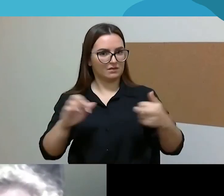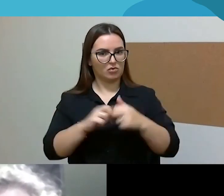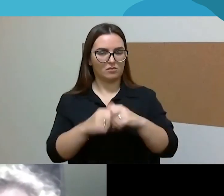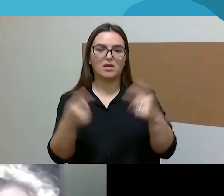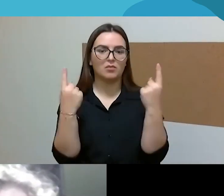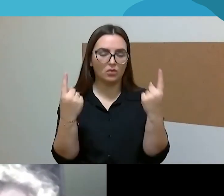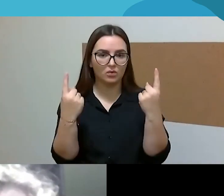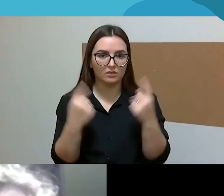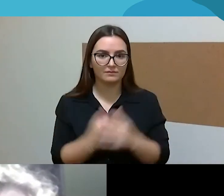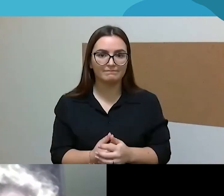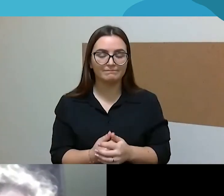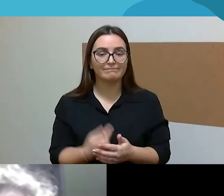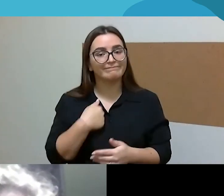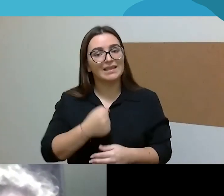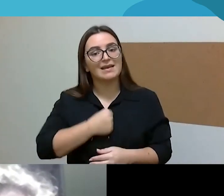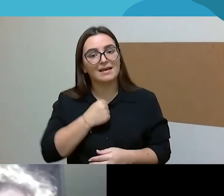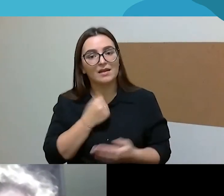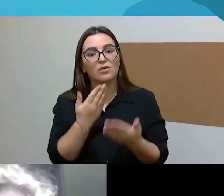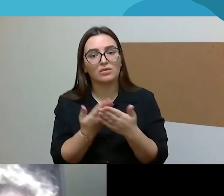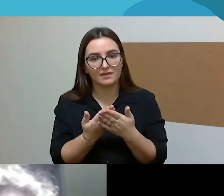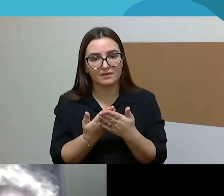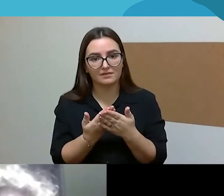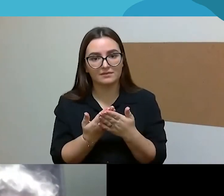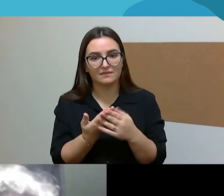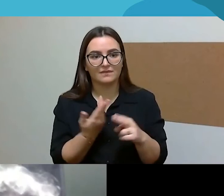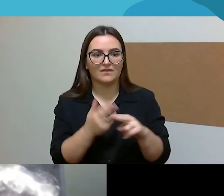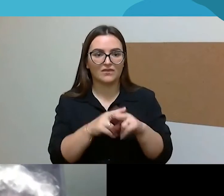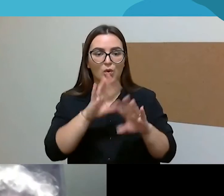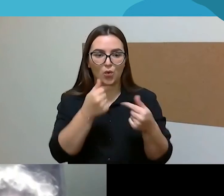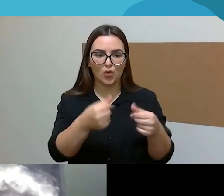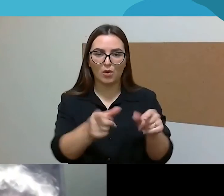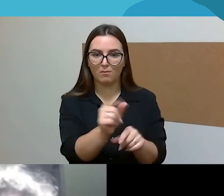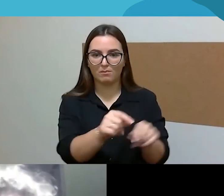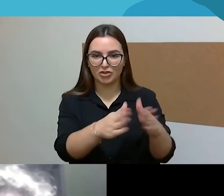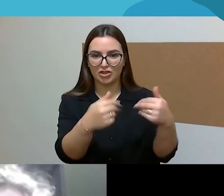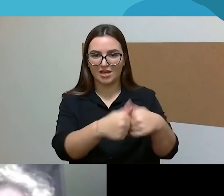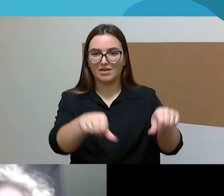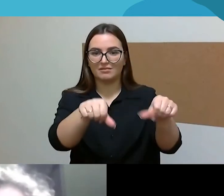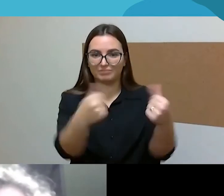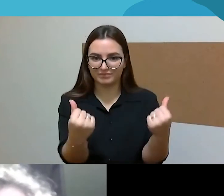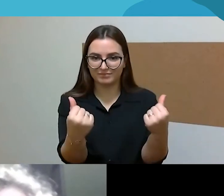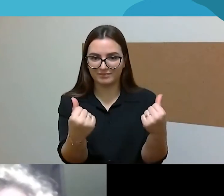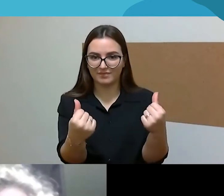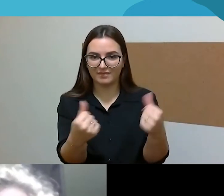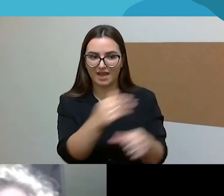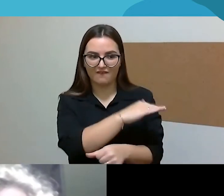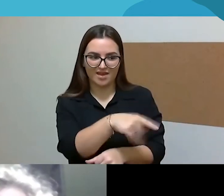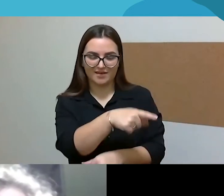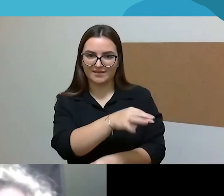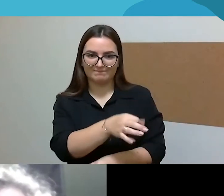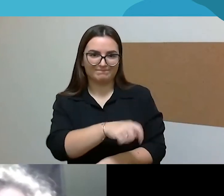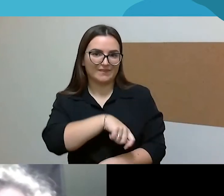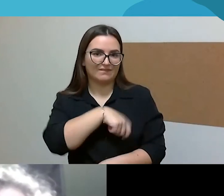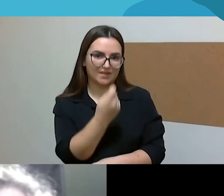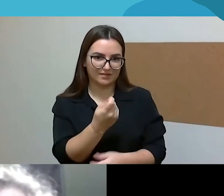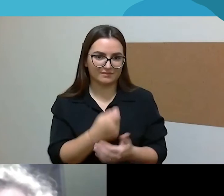apmaudu, kad vaikai dažnai yra naudojami kaip įrankis šitame kontekste. Ir tarkim netgi pats tas faktas,